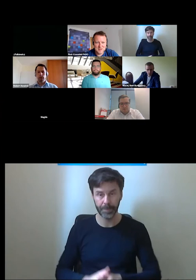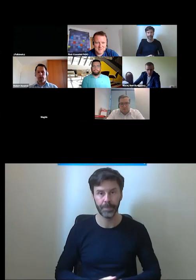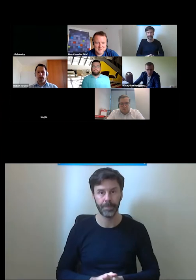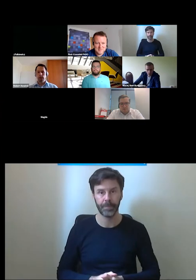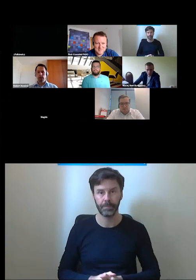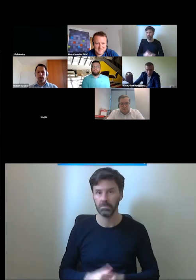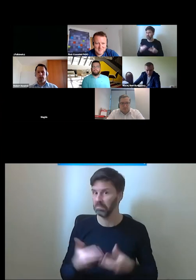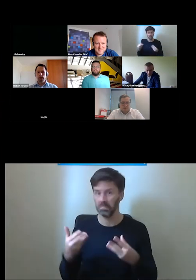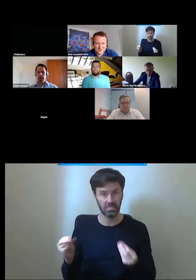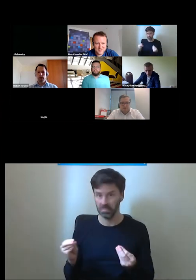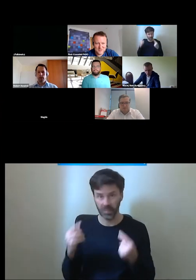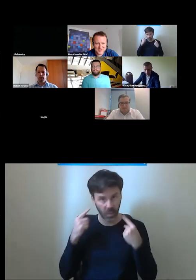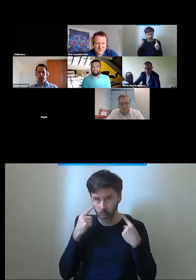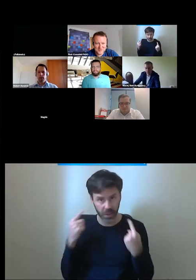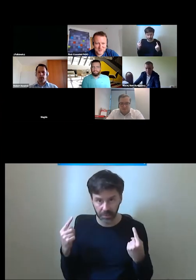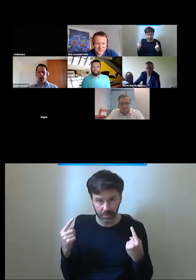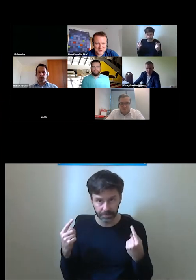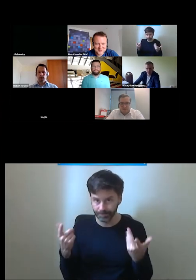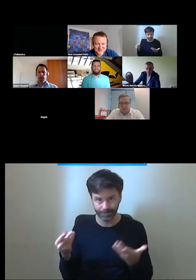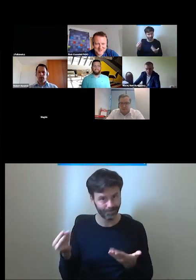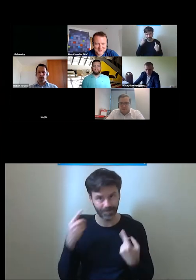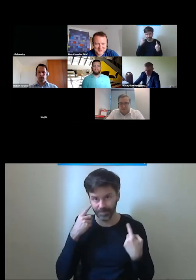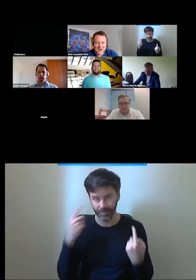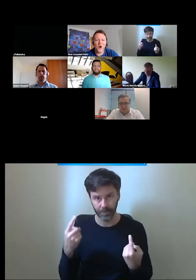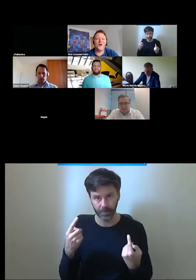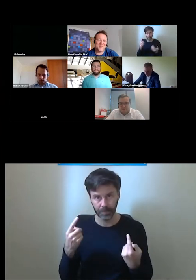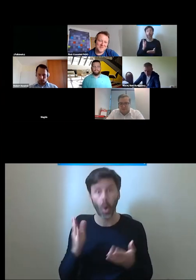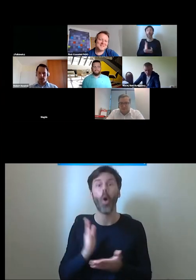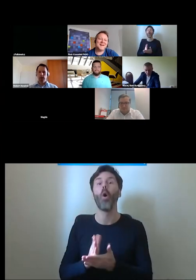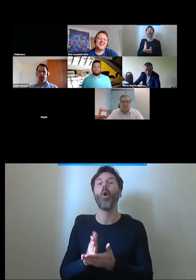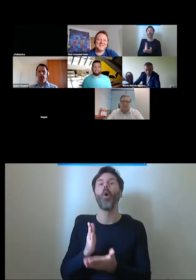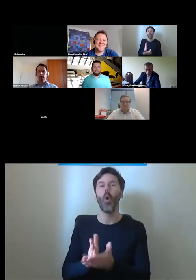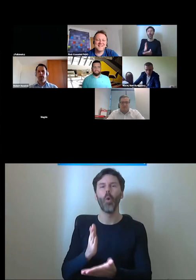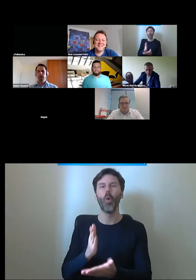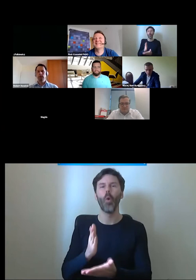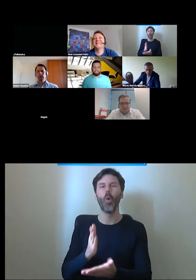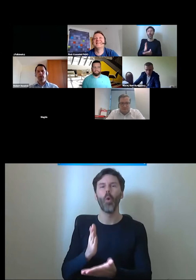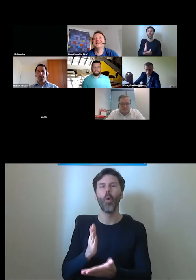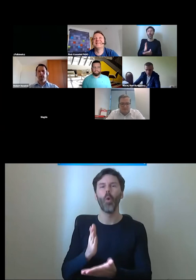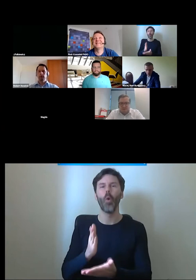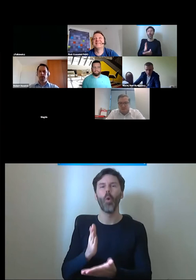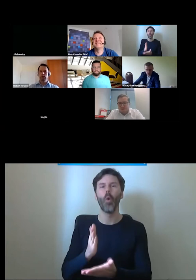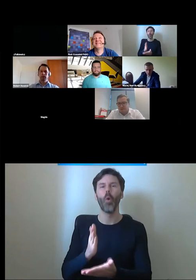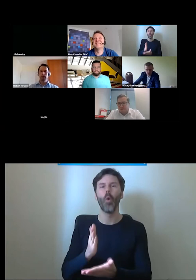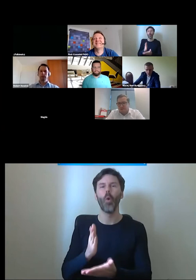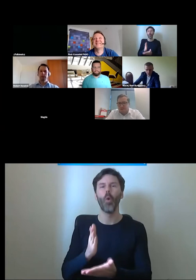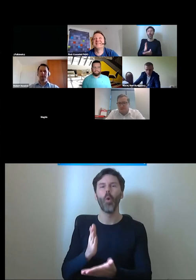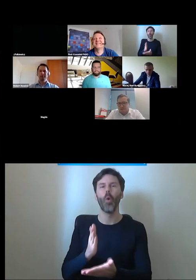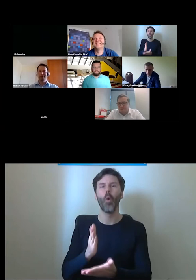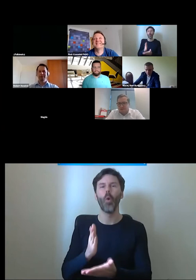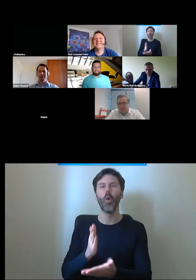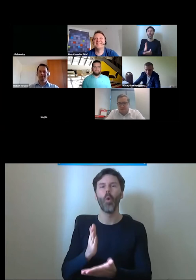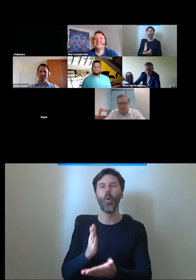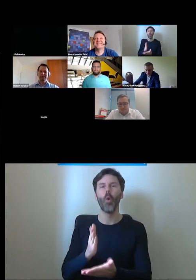Nie. Ciągle Pana nie słyszymy. A teraz? O, teraz, tak. Bardzo się cieszę, że omówię